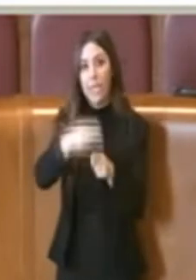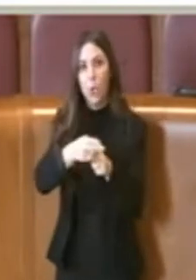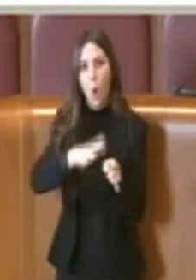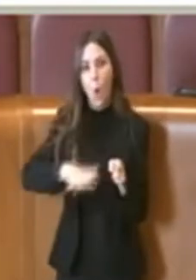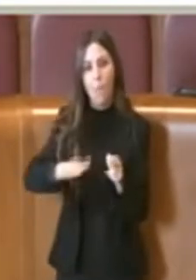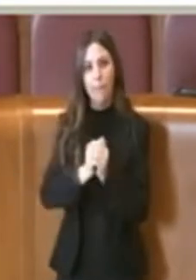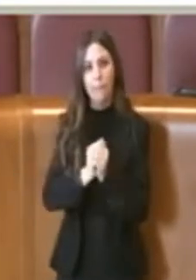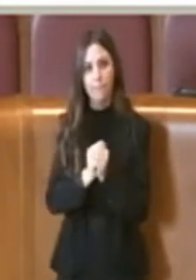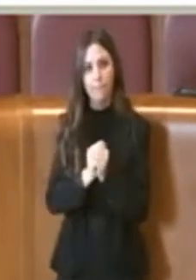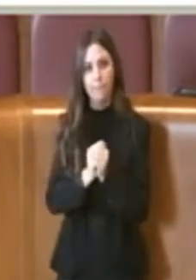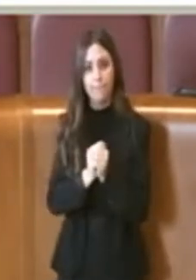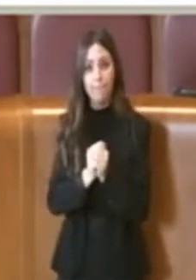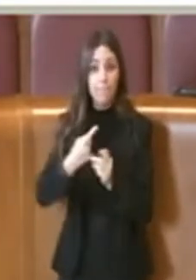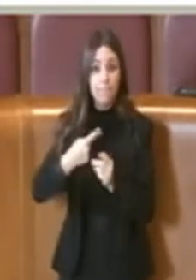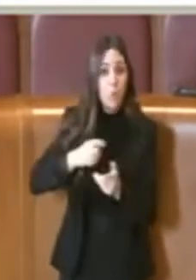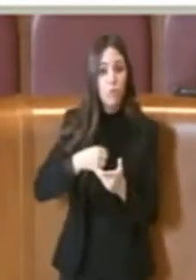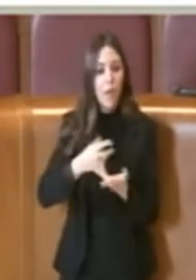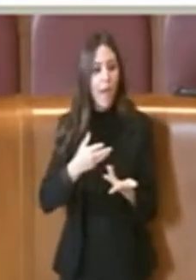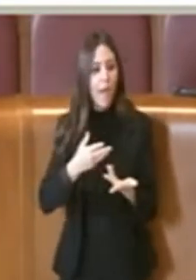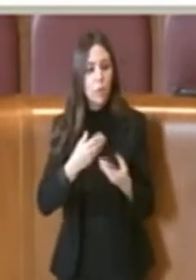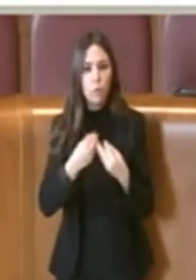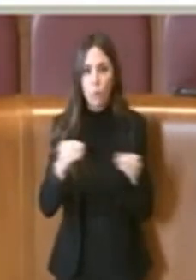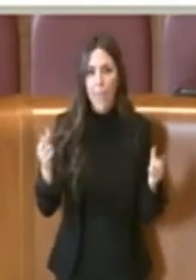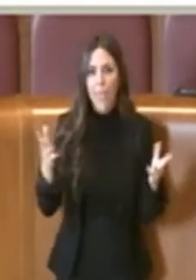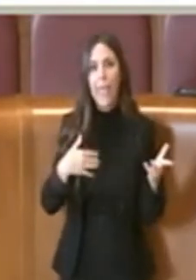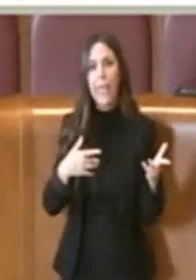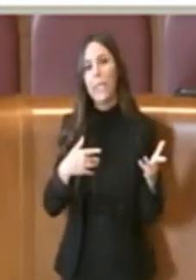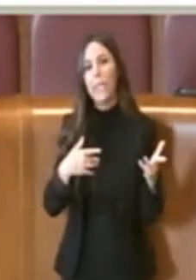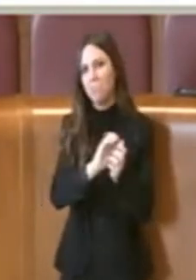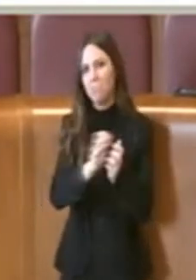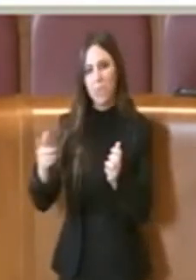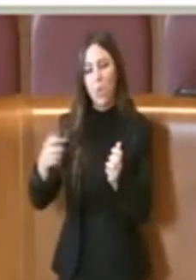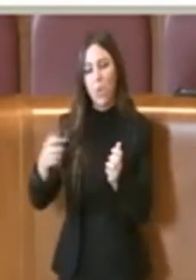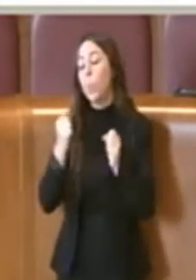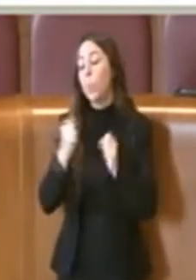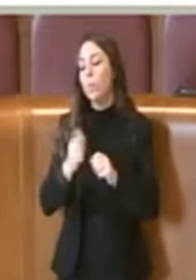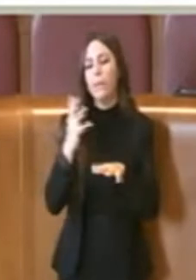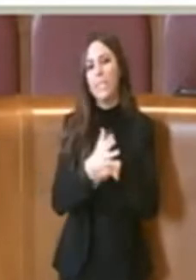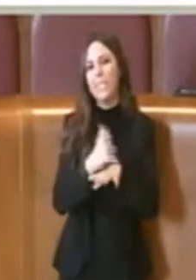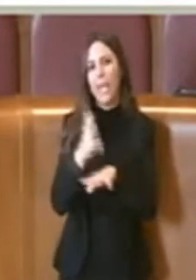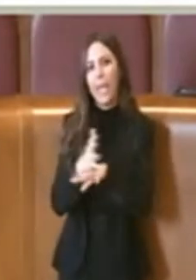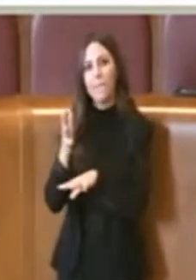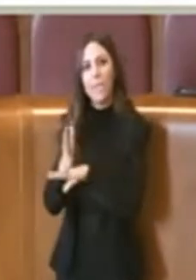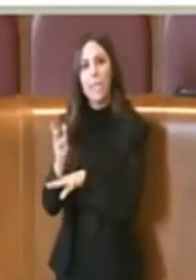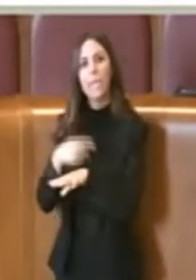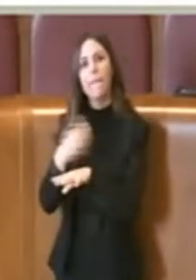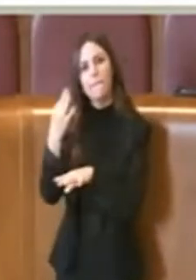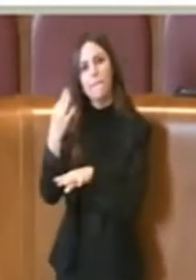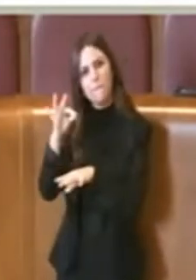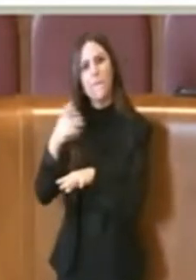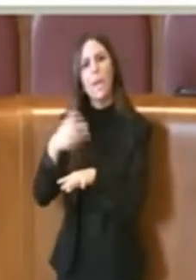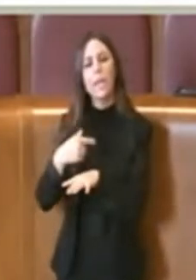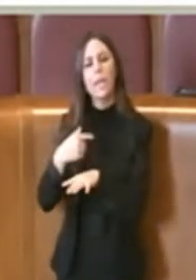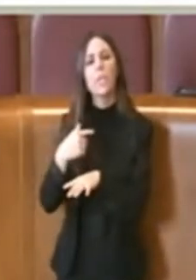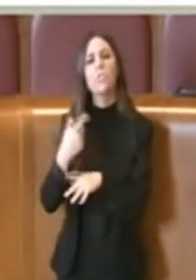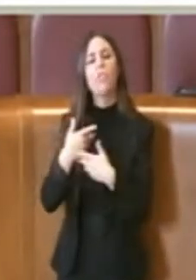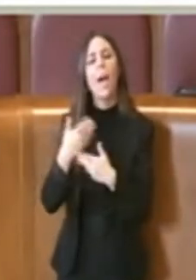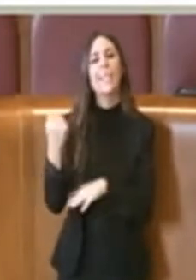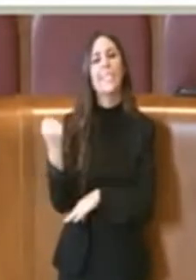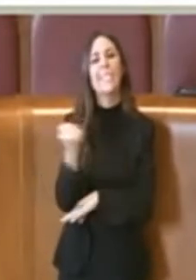Ecco noi con le nostre risorse abbiamo svolto degli interventi ottimali tramite il servizio giardini anche con